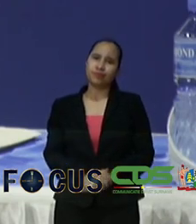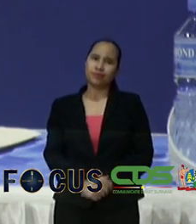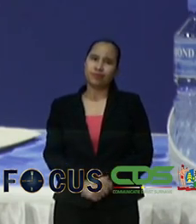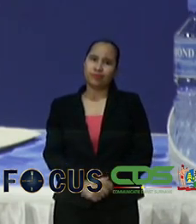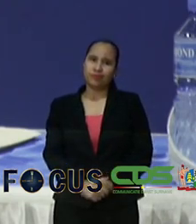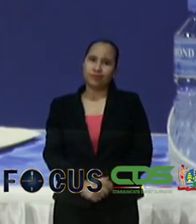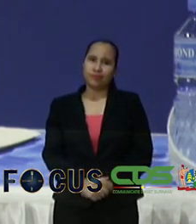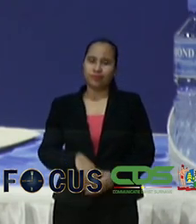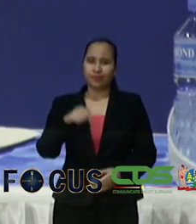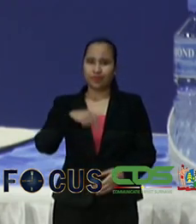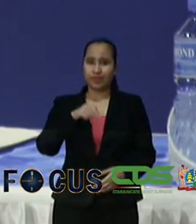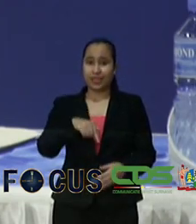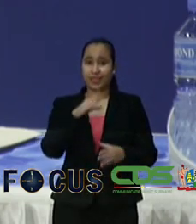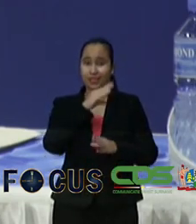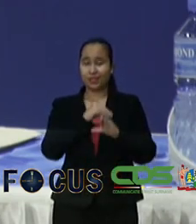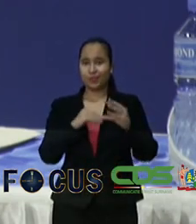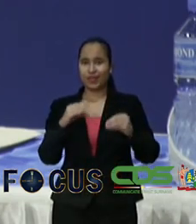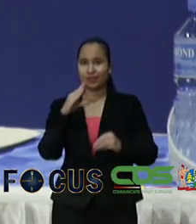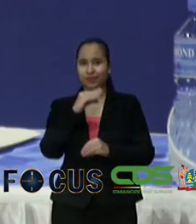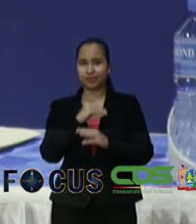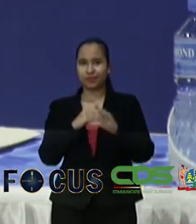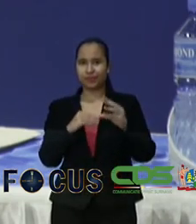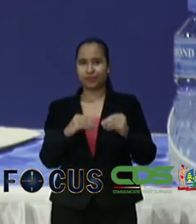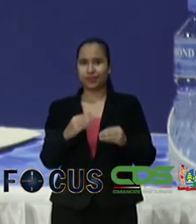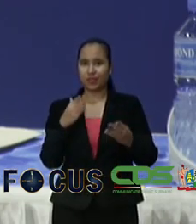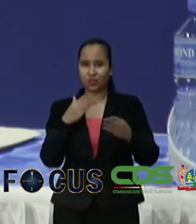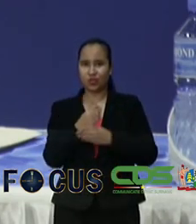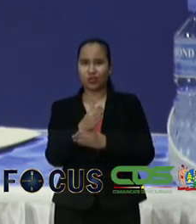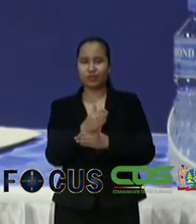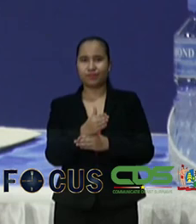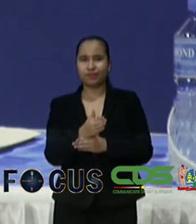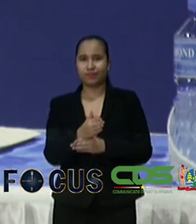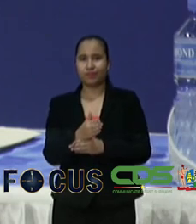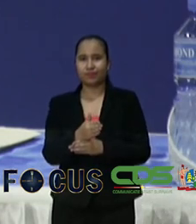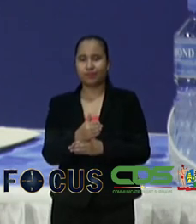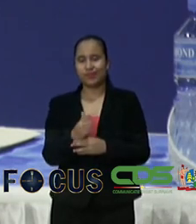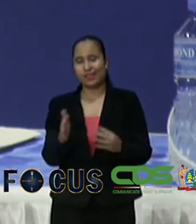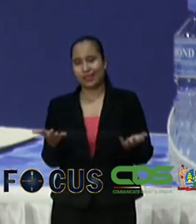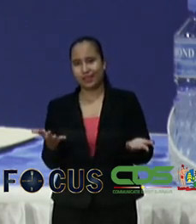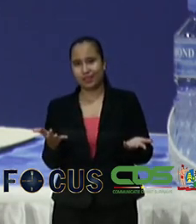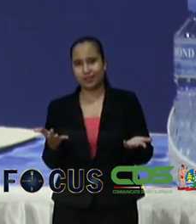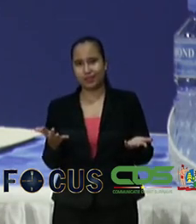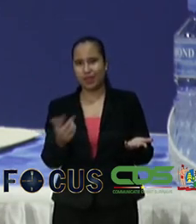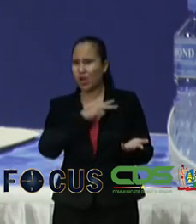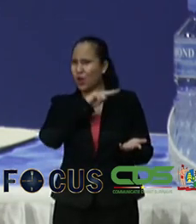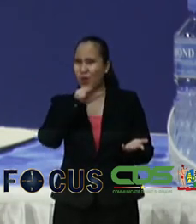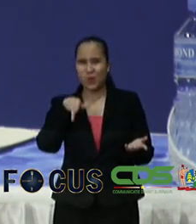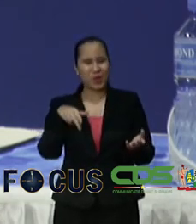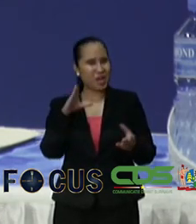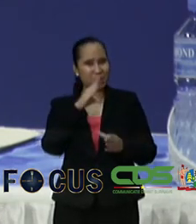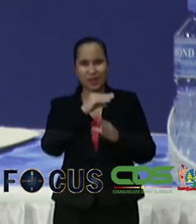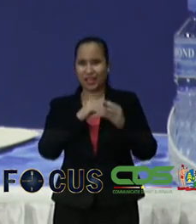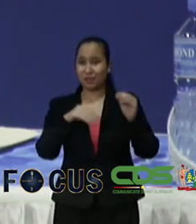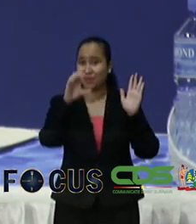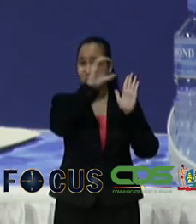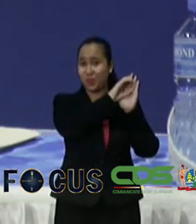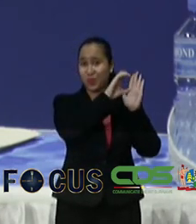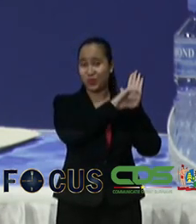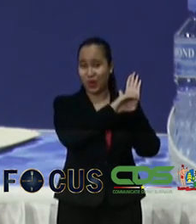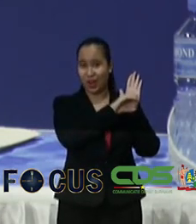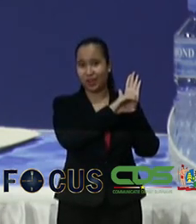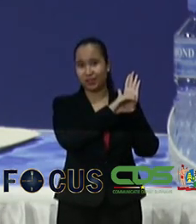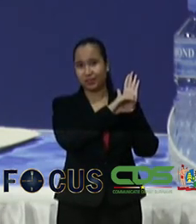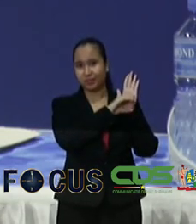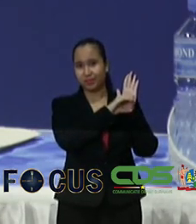dit gesprek is ook gaande en in principe zijn de we praten niet meer over protocolen maar voor de rest